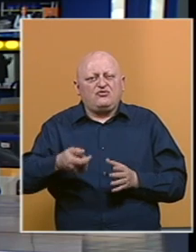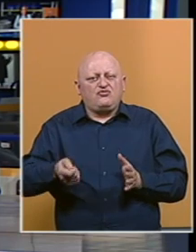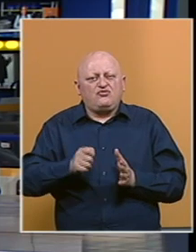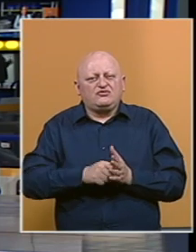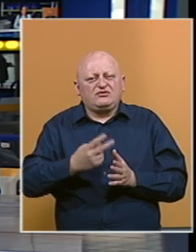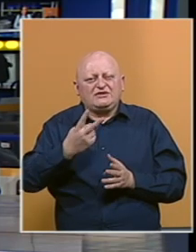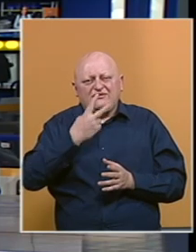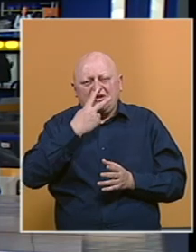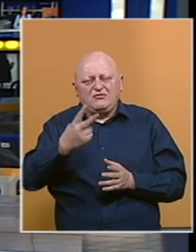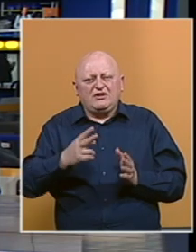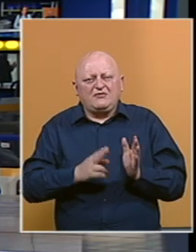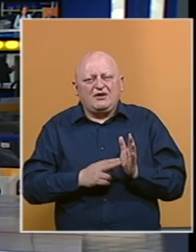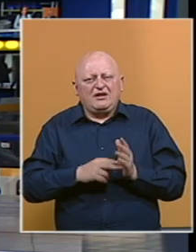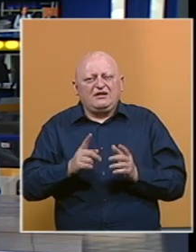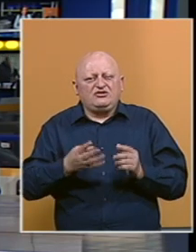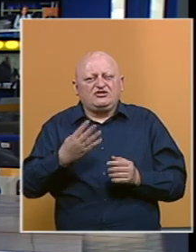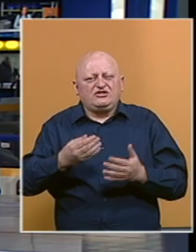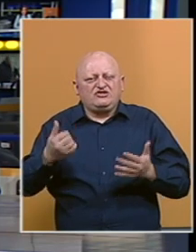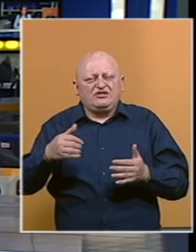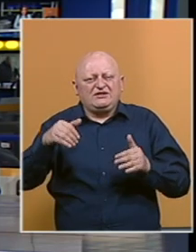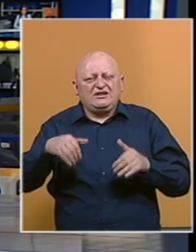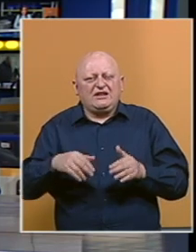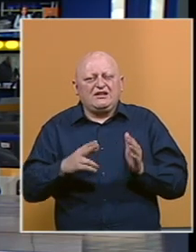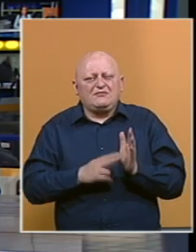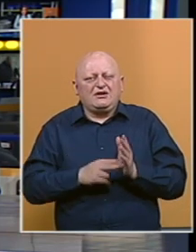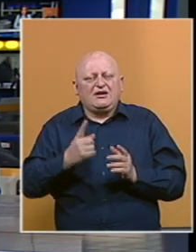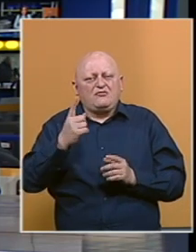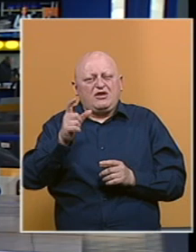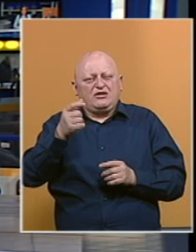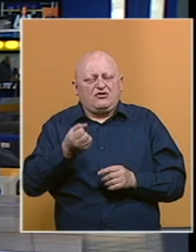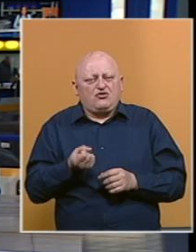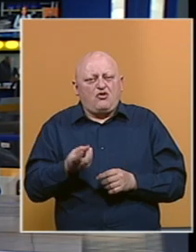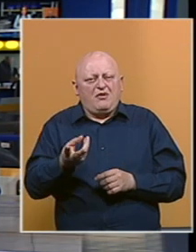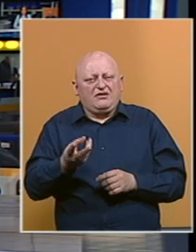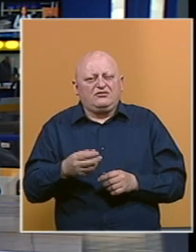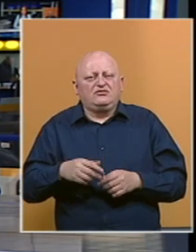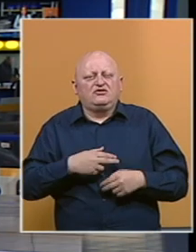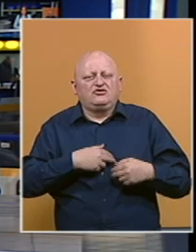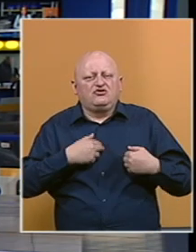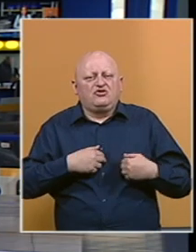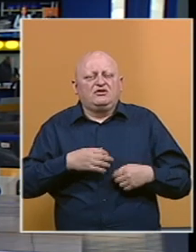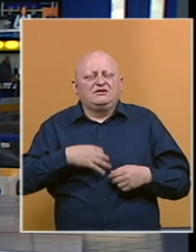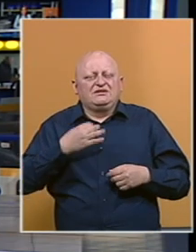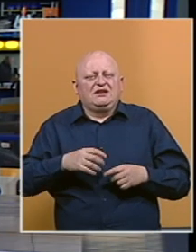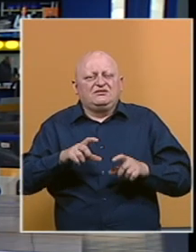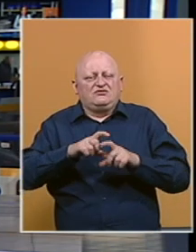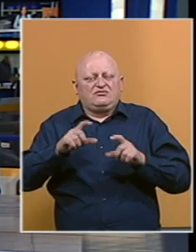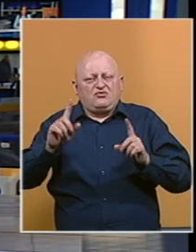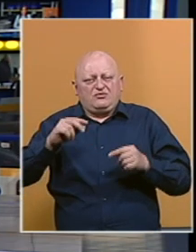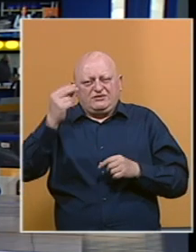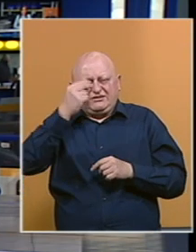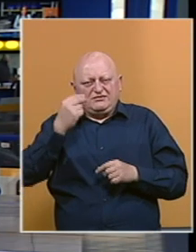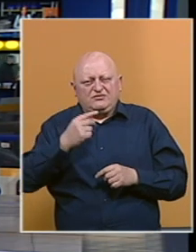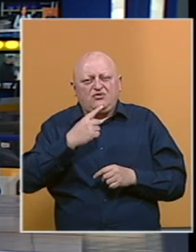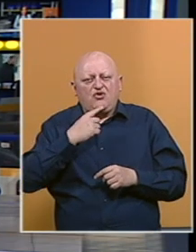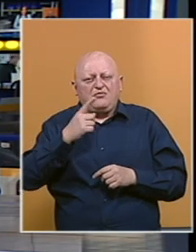to, kupljeni su za 2 miliona maraka ili 46 hiljada maraka po komadu. Donirani su zdravstvenim ustanovama u